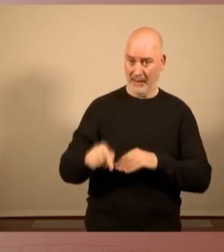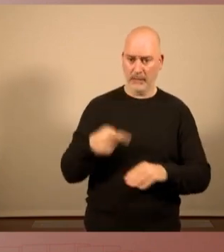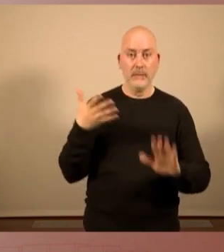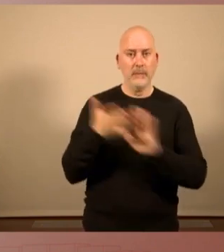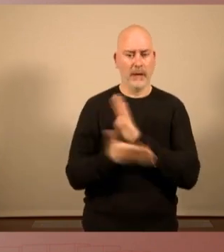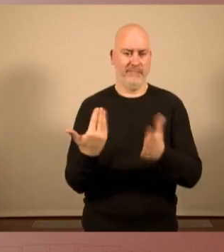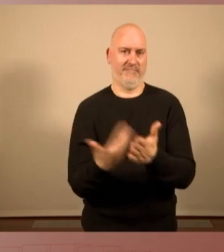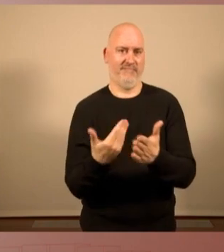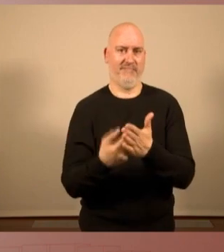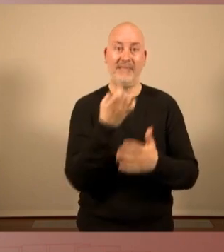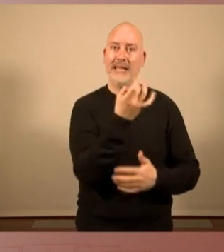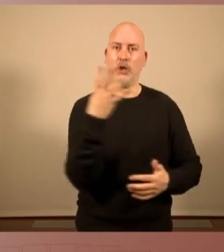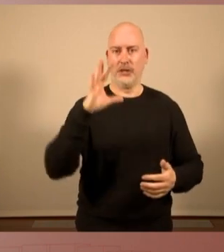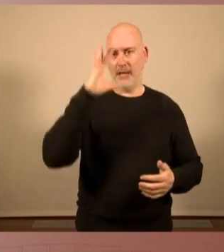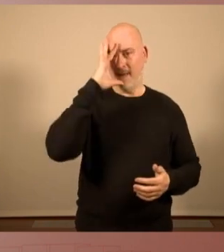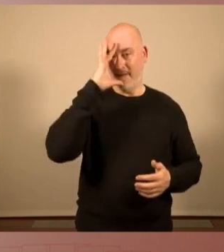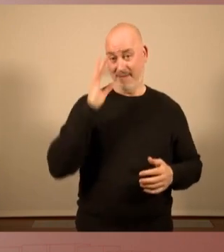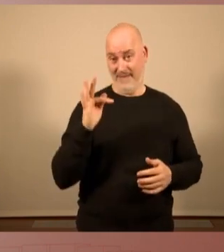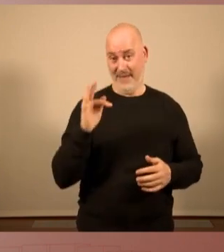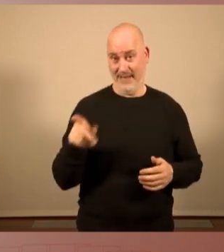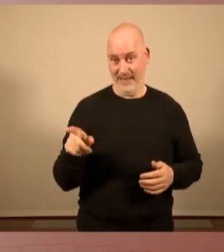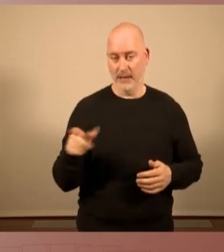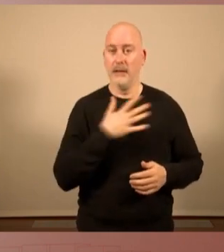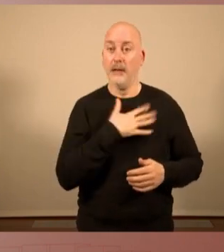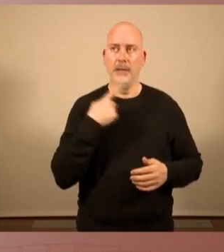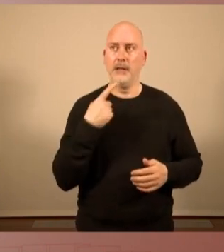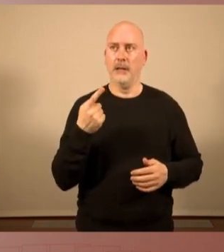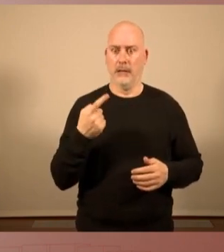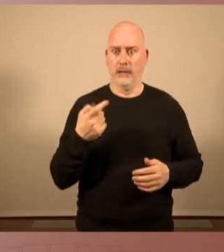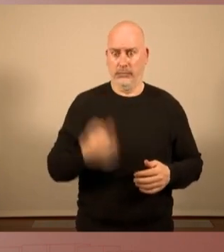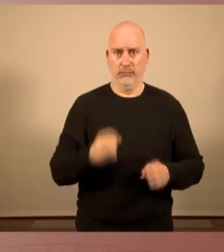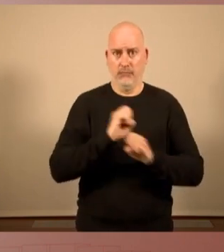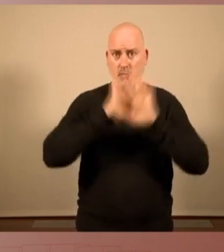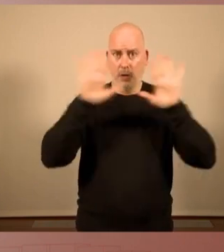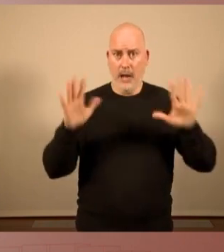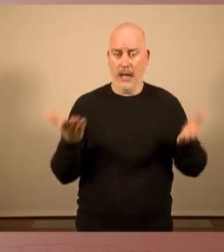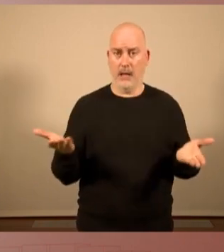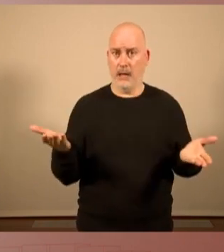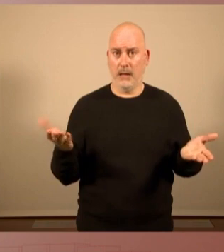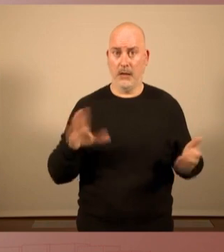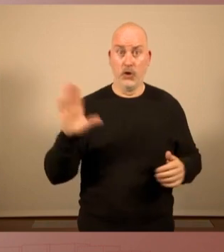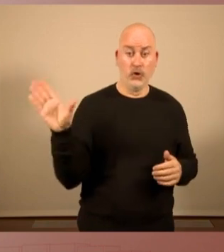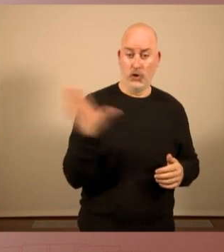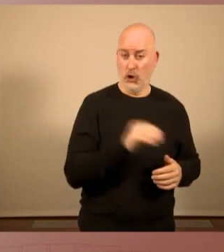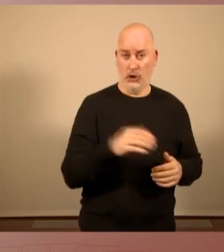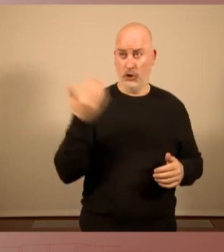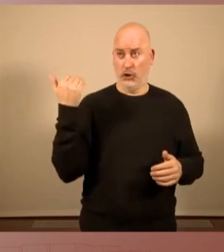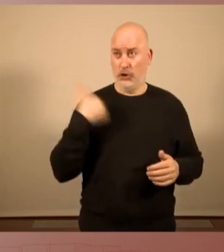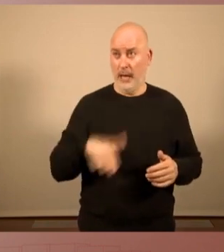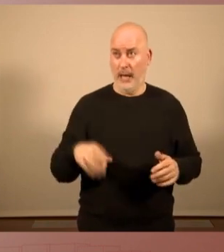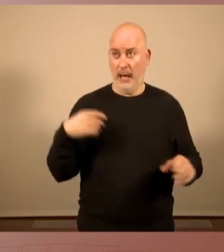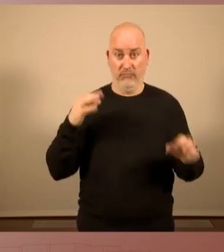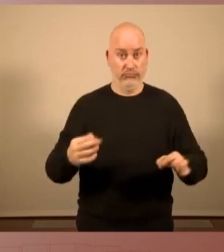les urnes del 14F. que ha sigut ben clar. Tots ho heu estat esmentant.